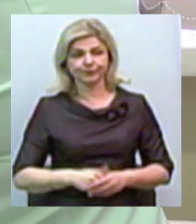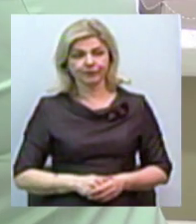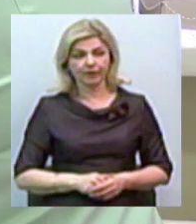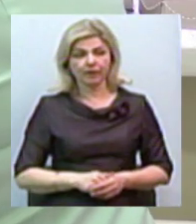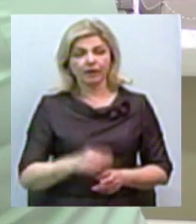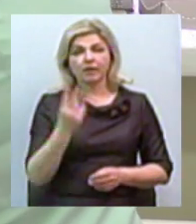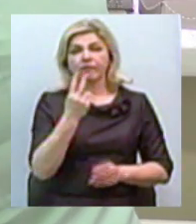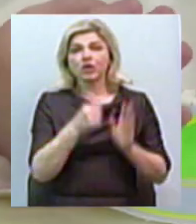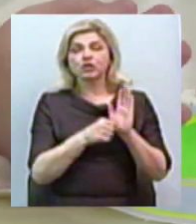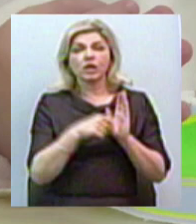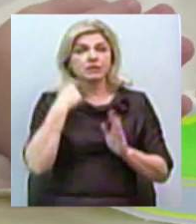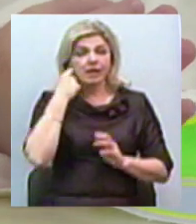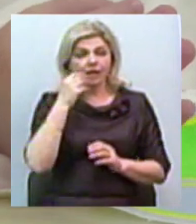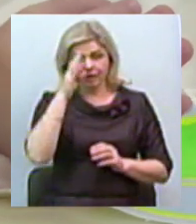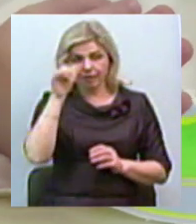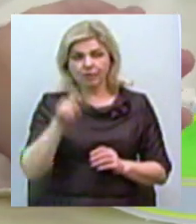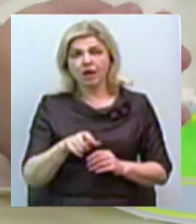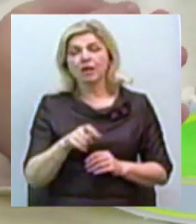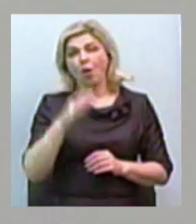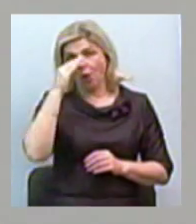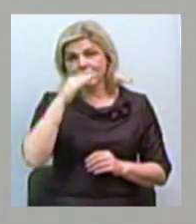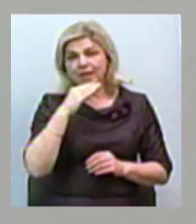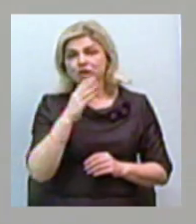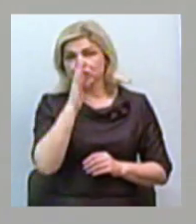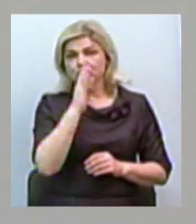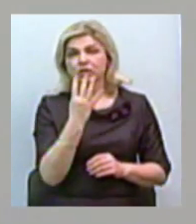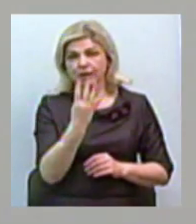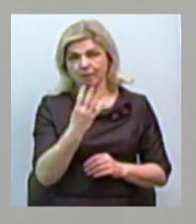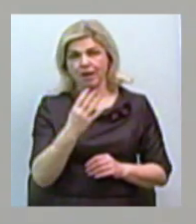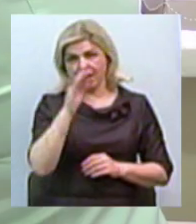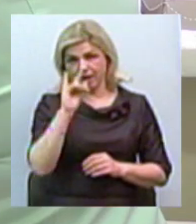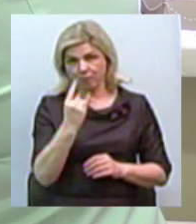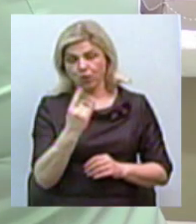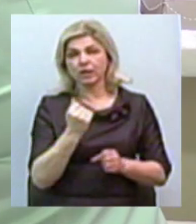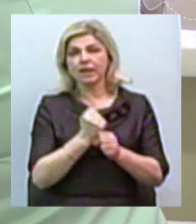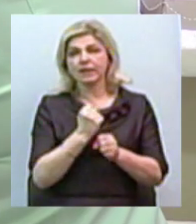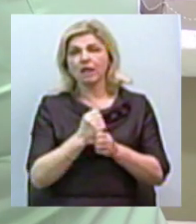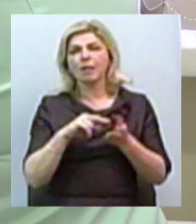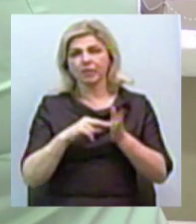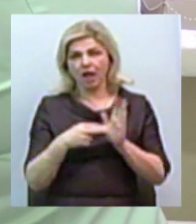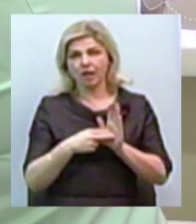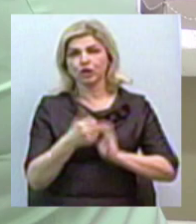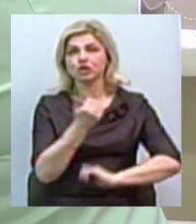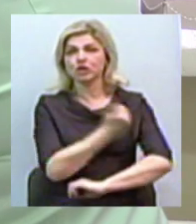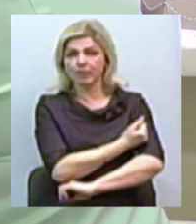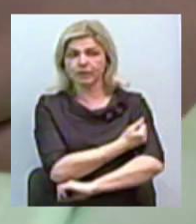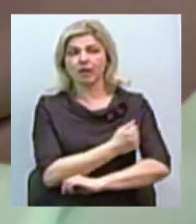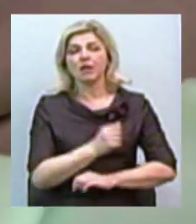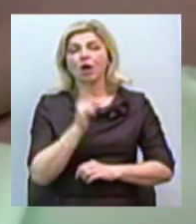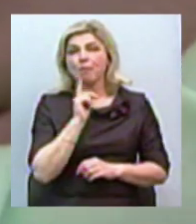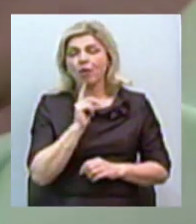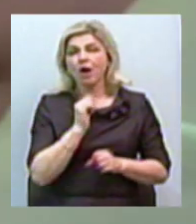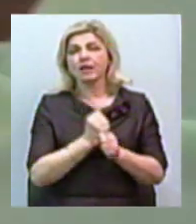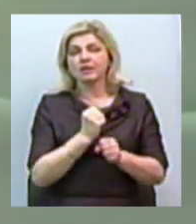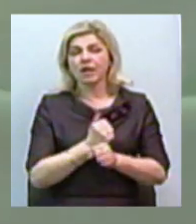26-річний Максим Томчак – батько 4-місячного Івана. Роблять планове щеплення. Робити щеплення проти грипу малюку ще зарано. Воно